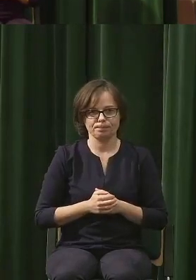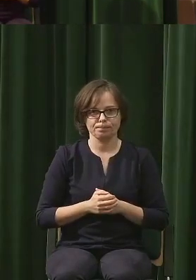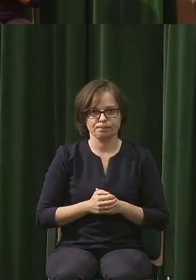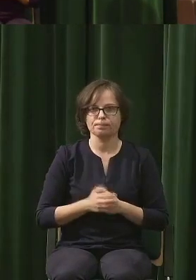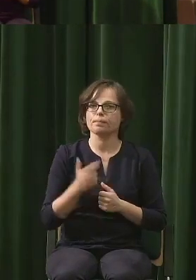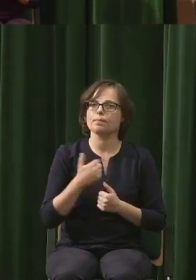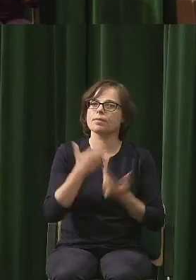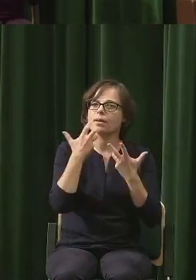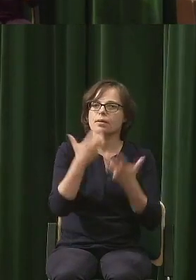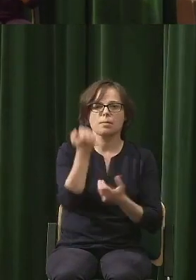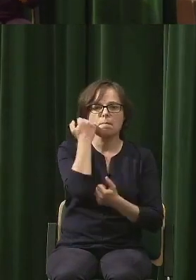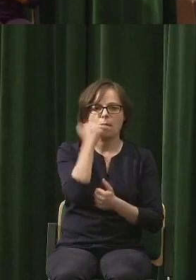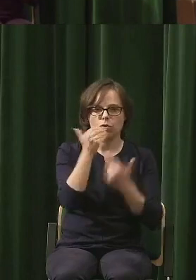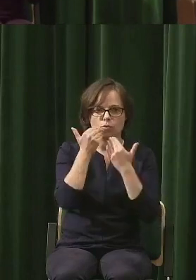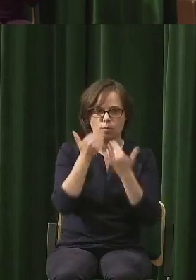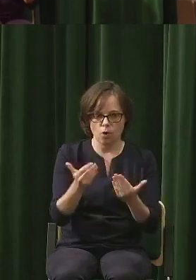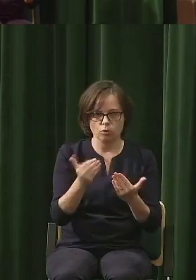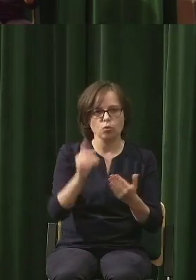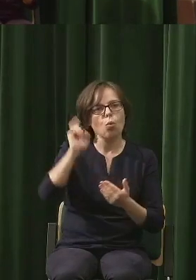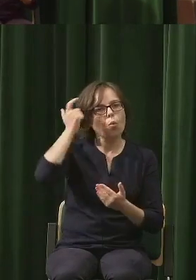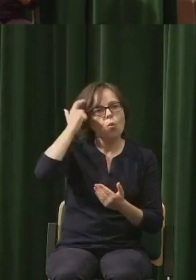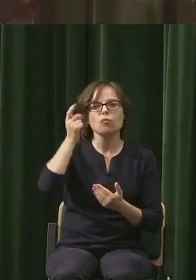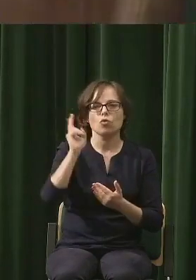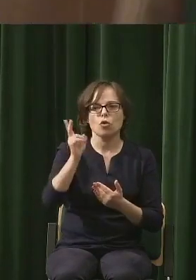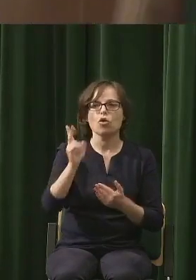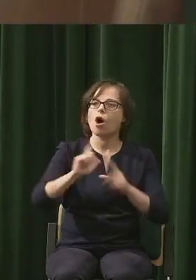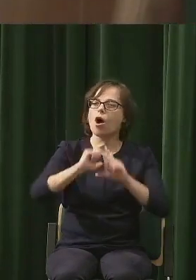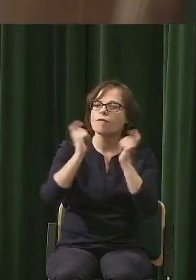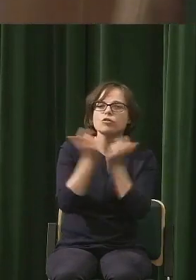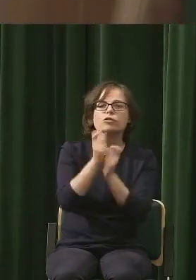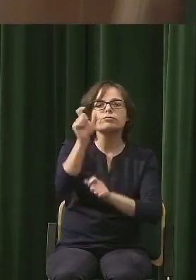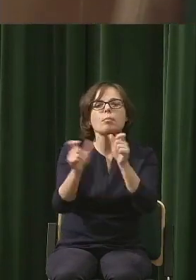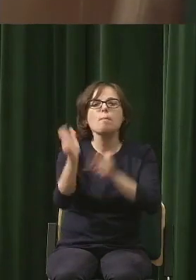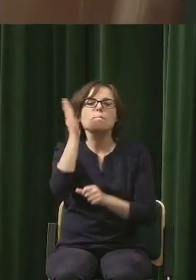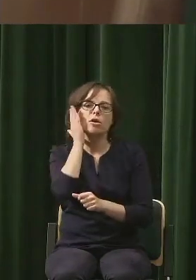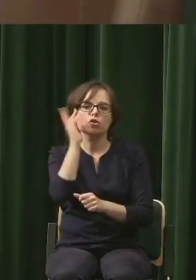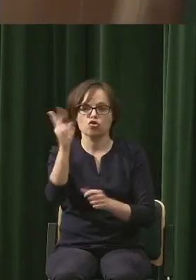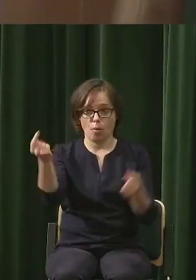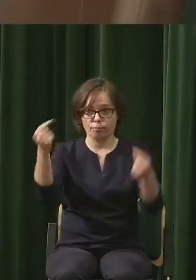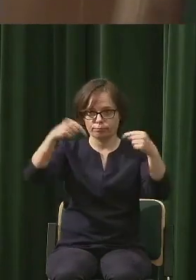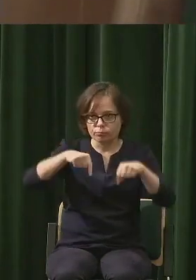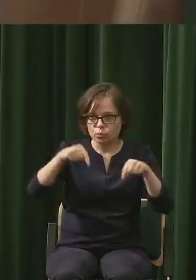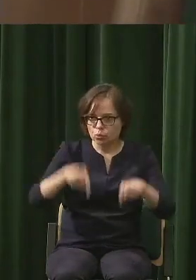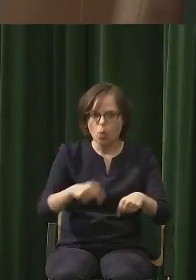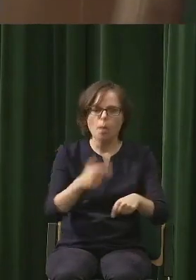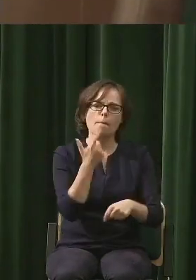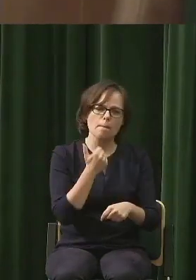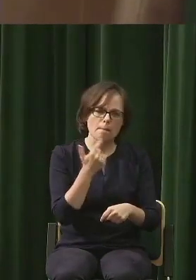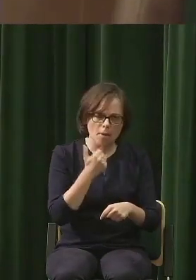chciałam bardzo podziękować przede wszystkim, podziękować wszystkim naszym mieszkańcom, obecnym tutaj w bardzo niewielkiej ilości na sali,